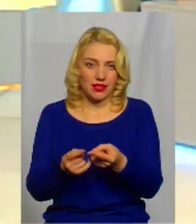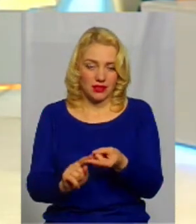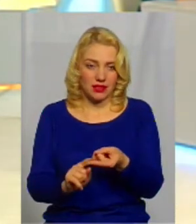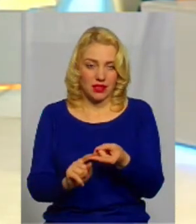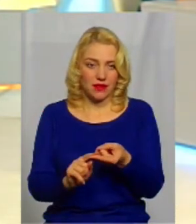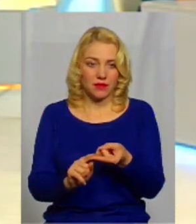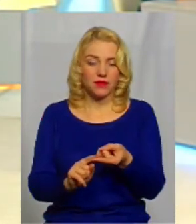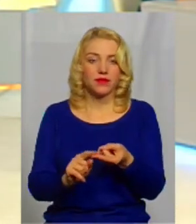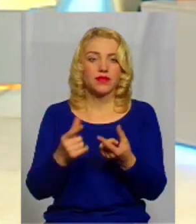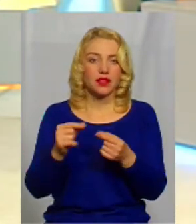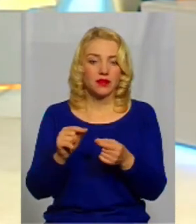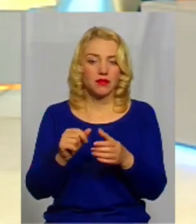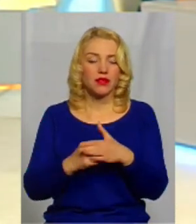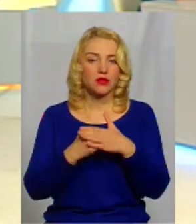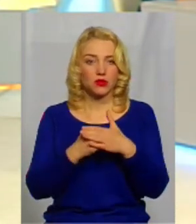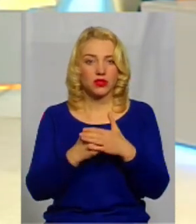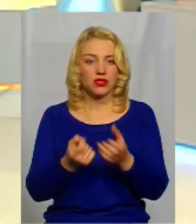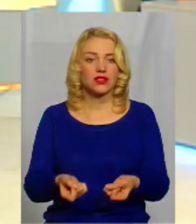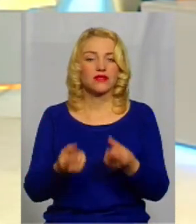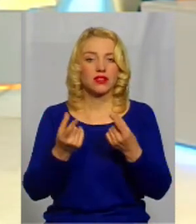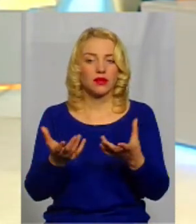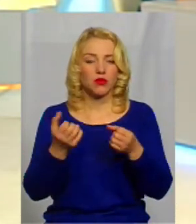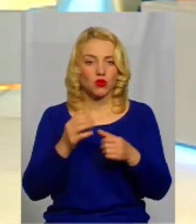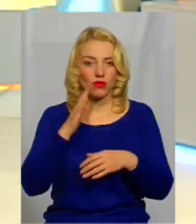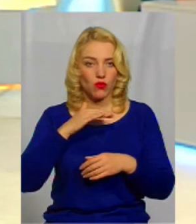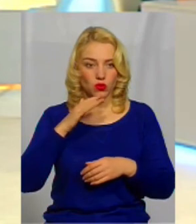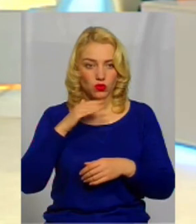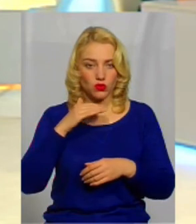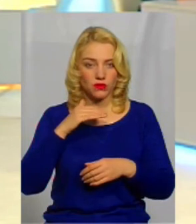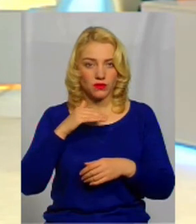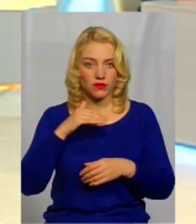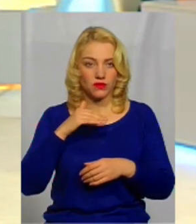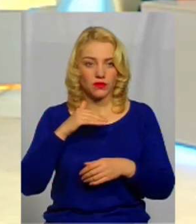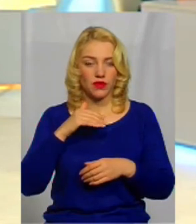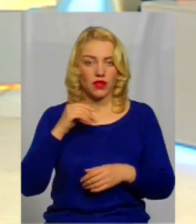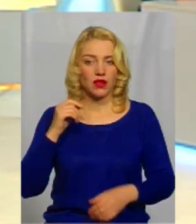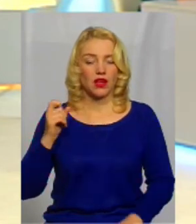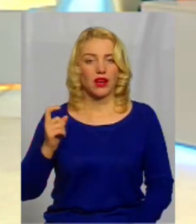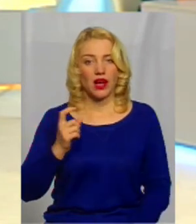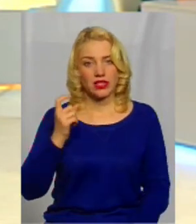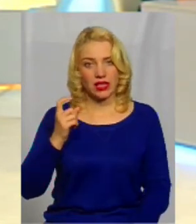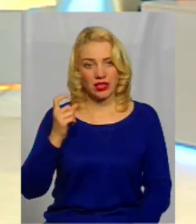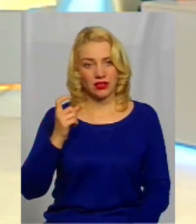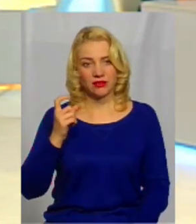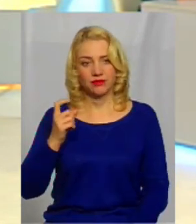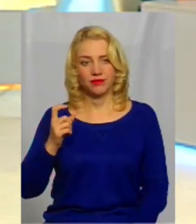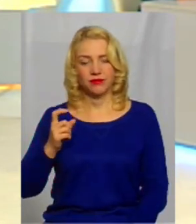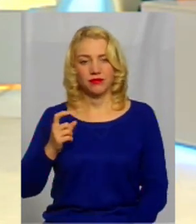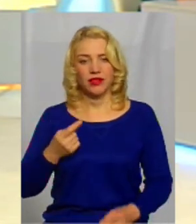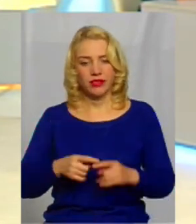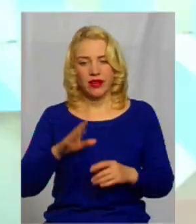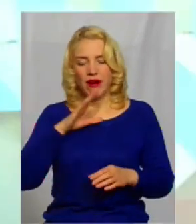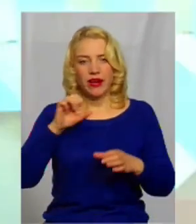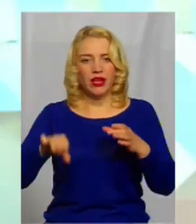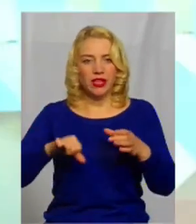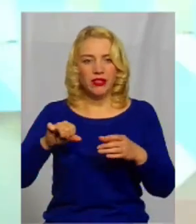на якій базується, звідки беруть воду хазяїст цих Криниць.